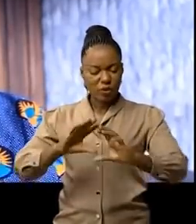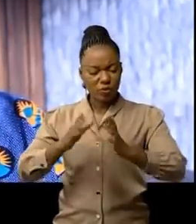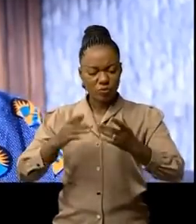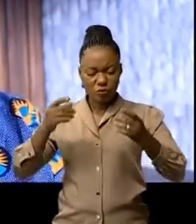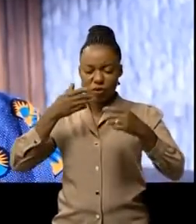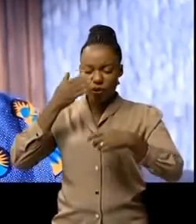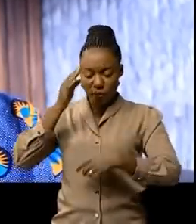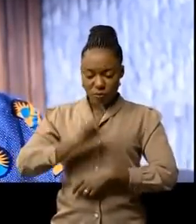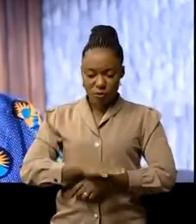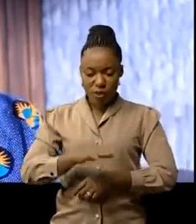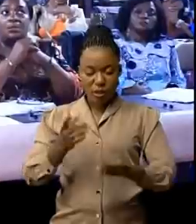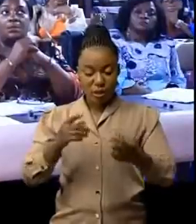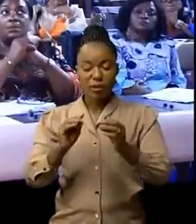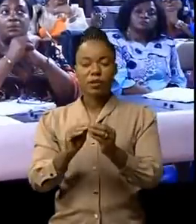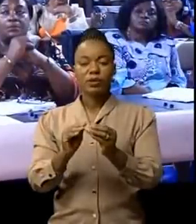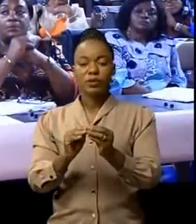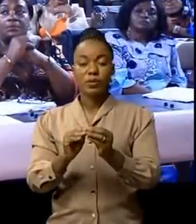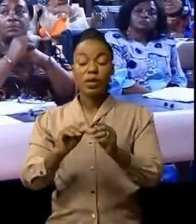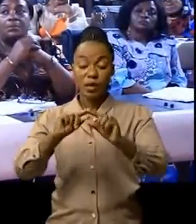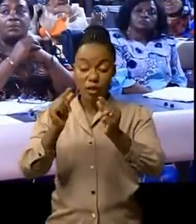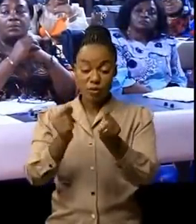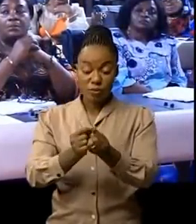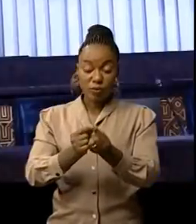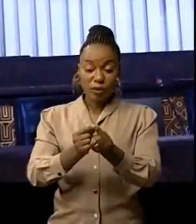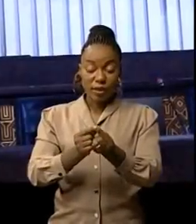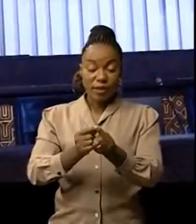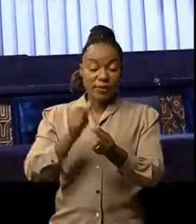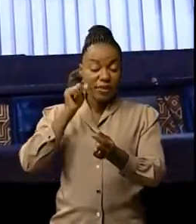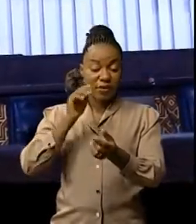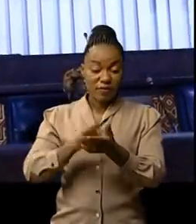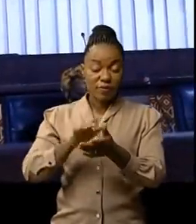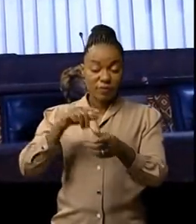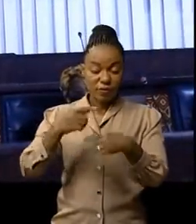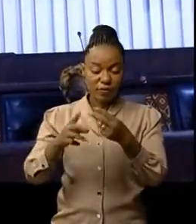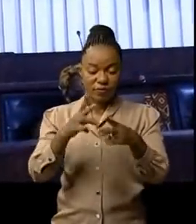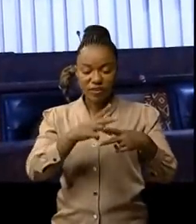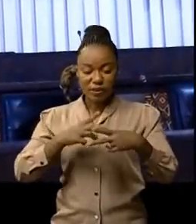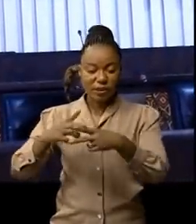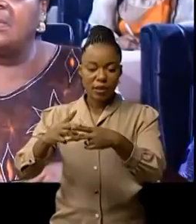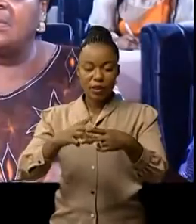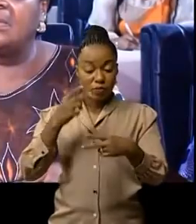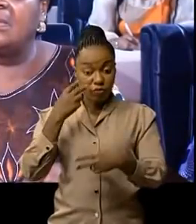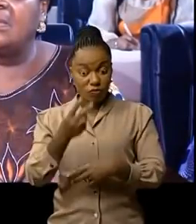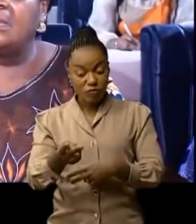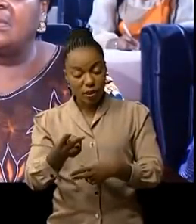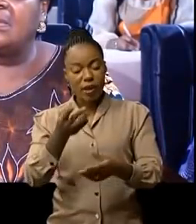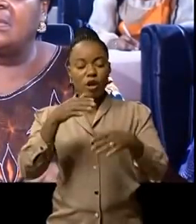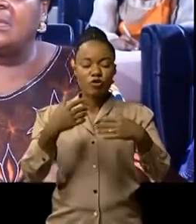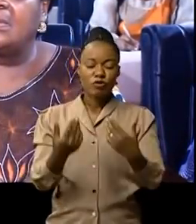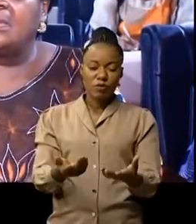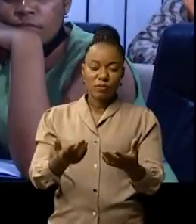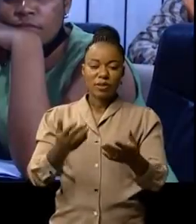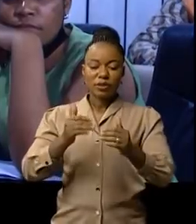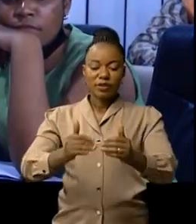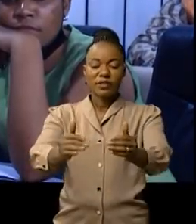chèques qui peuvent se venir la délégation des FIED internationale va effectuer une visite d'inspection pour palper les réalités sur l